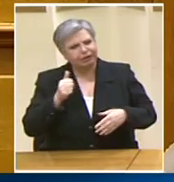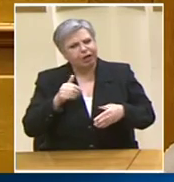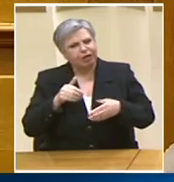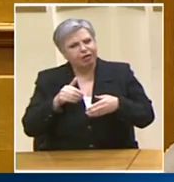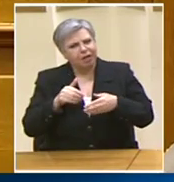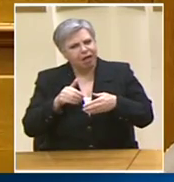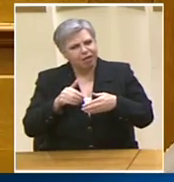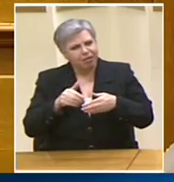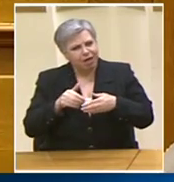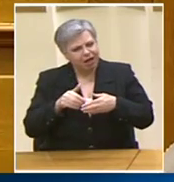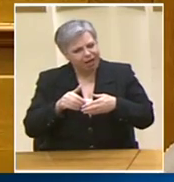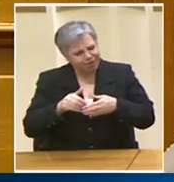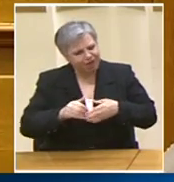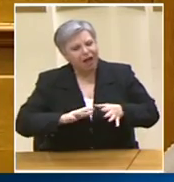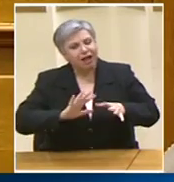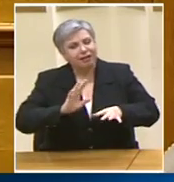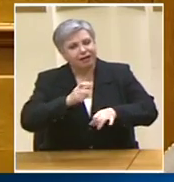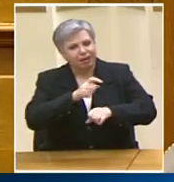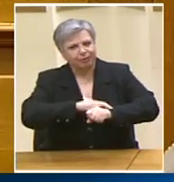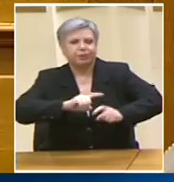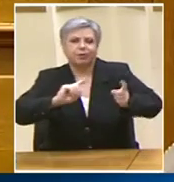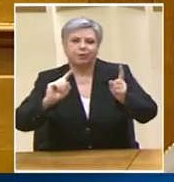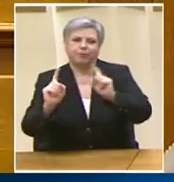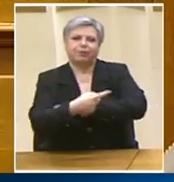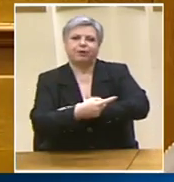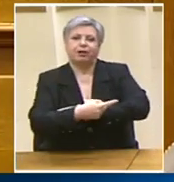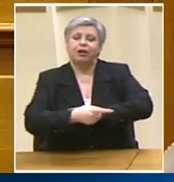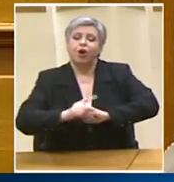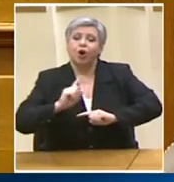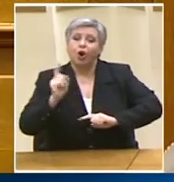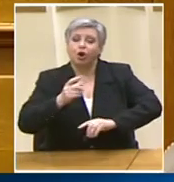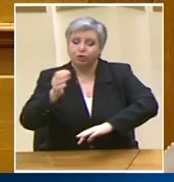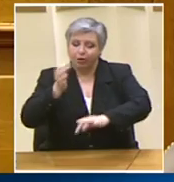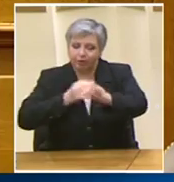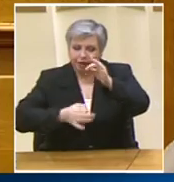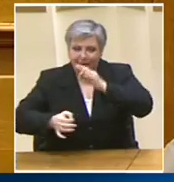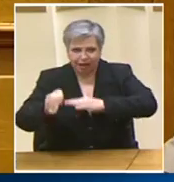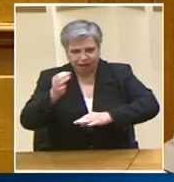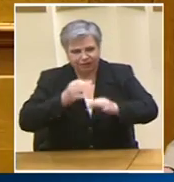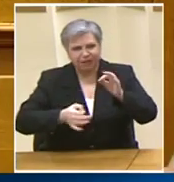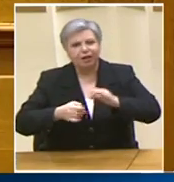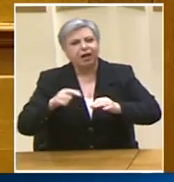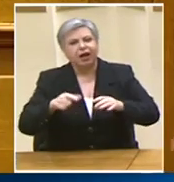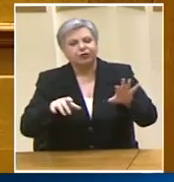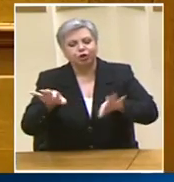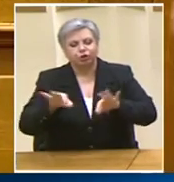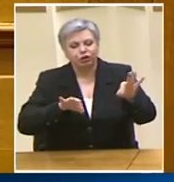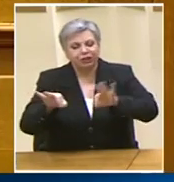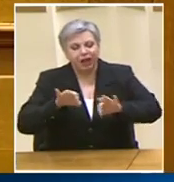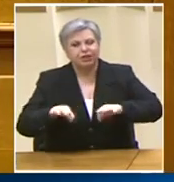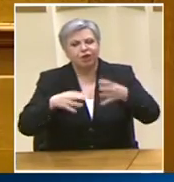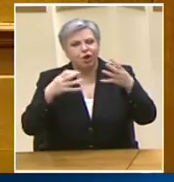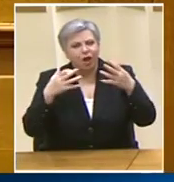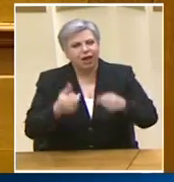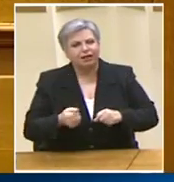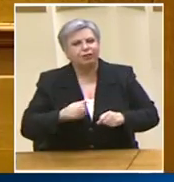κάποια στιγμή θα σας γυρίσει η boomerang όλο αυτό το όργου ελικό τοπίο που έχει στηθεί στα μέσα μας ενημέρωση κλείνω την